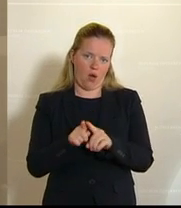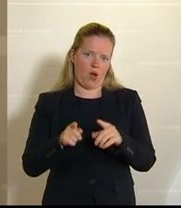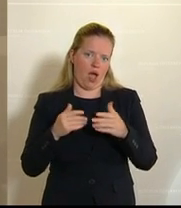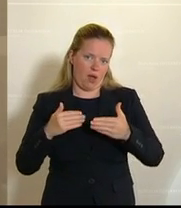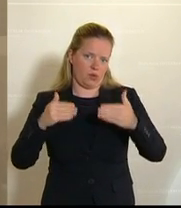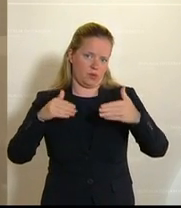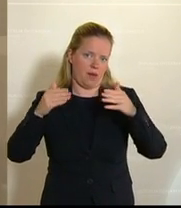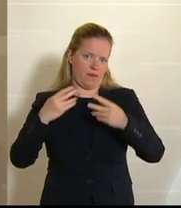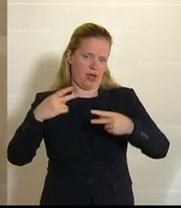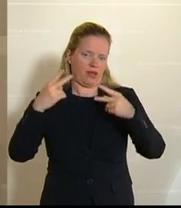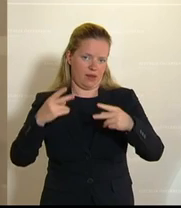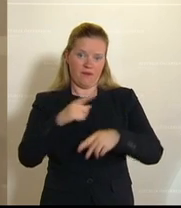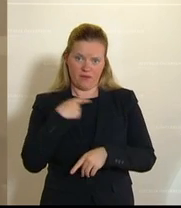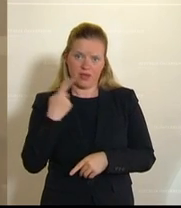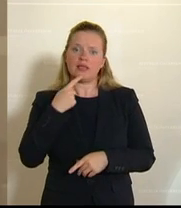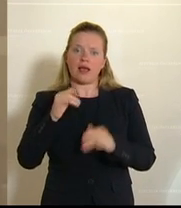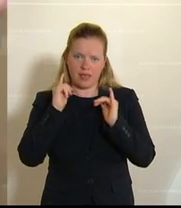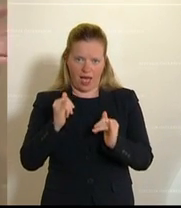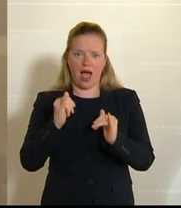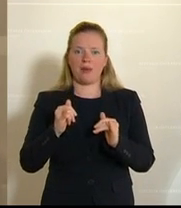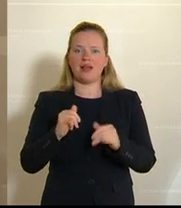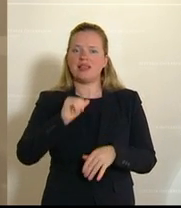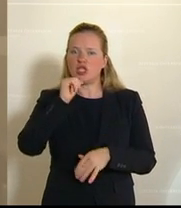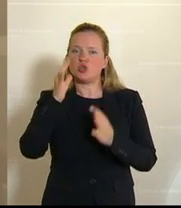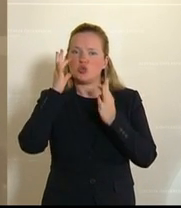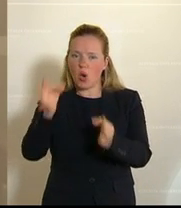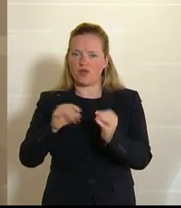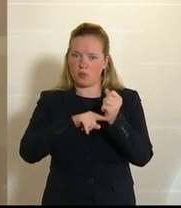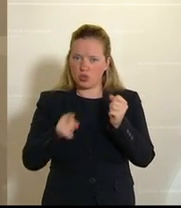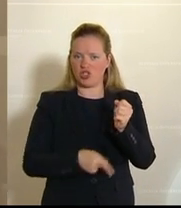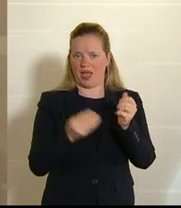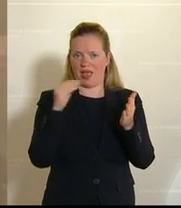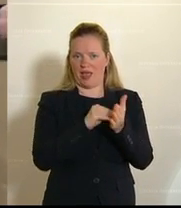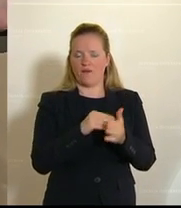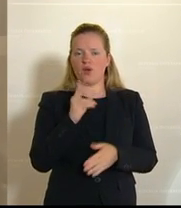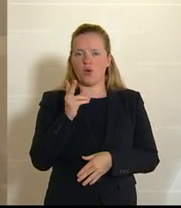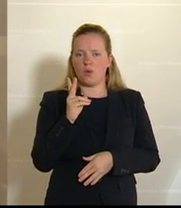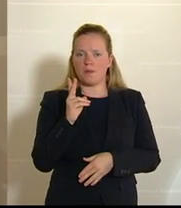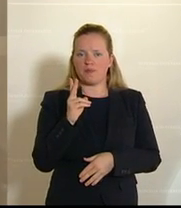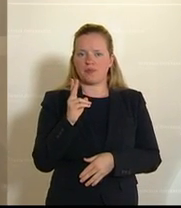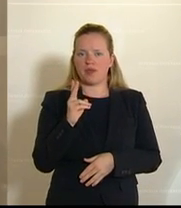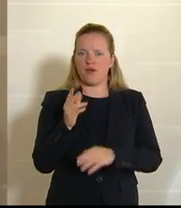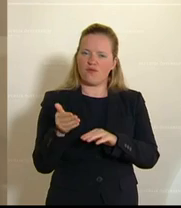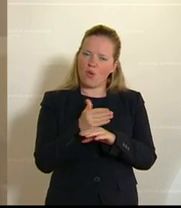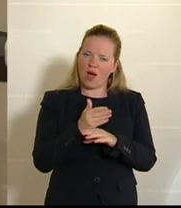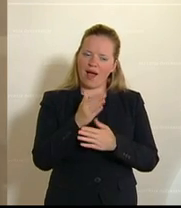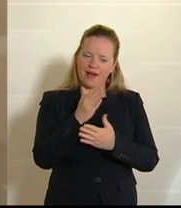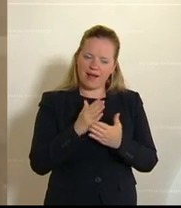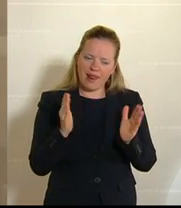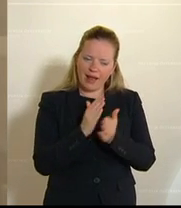auch. Das sind aber Dinge, die nicht unbedingt immer sofort budgetrelevant werden, weil sie eben über die ganzen, wie ich es gesagt habe, kleinteiligen